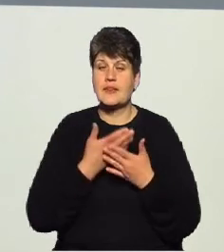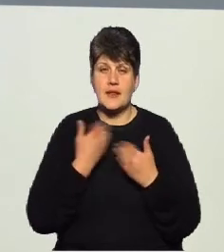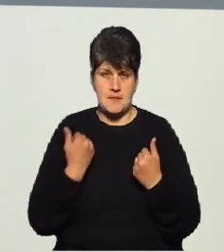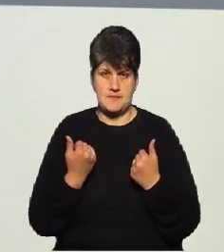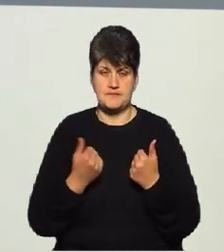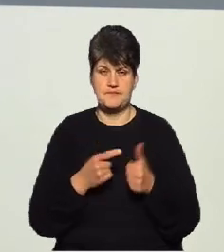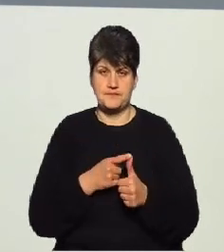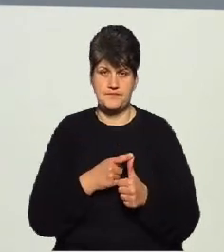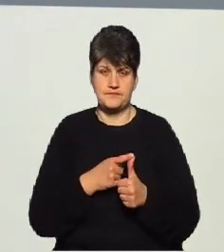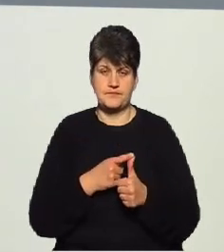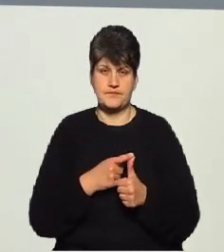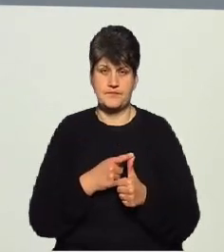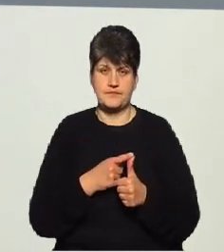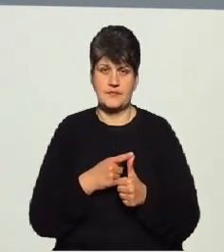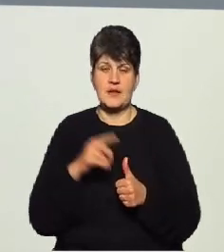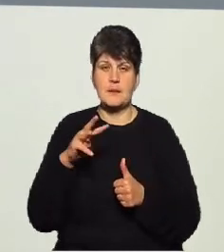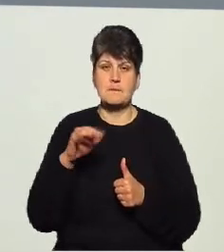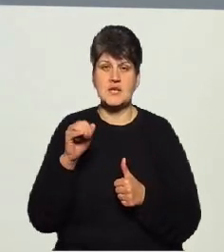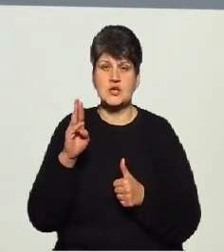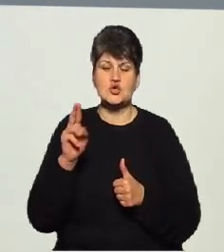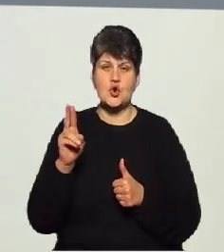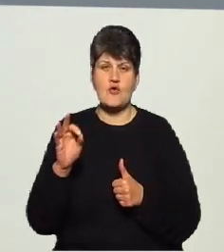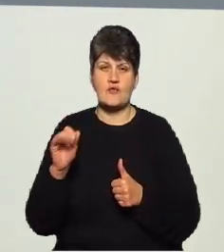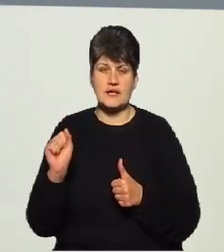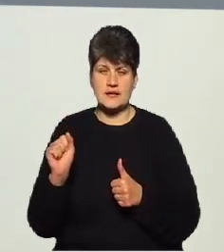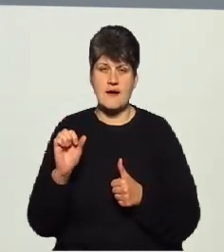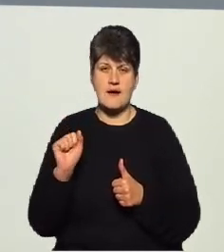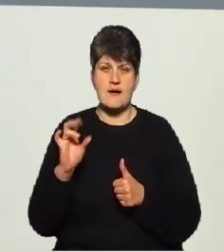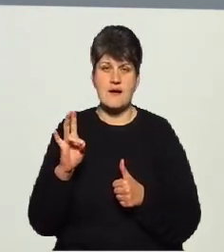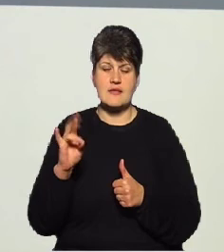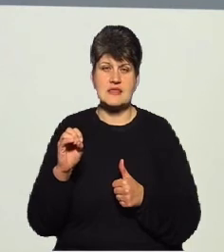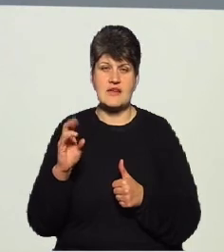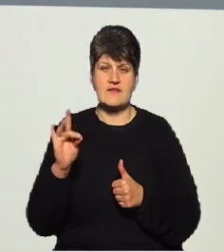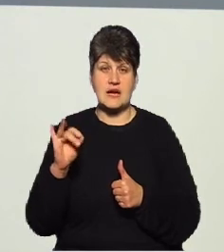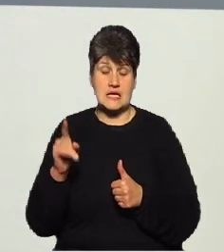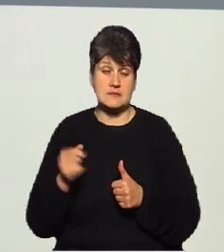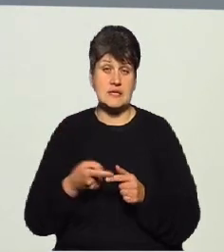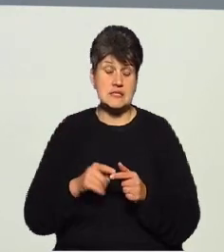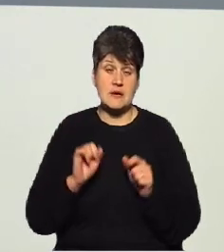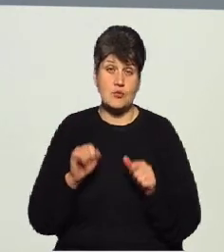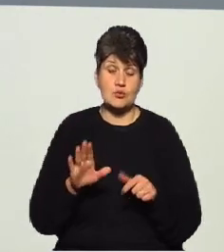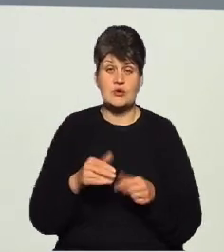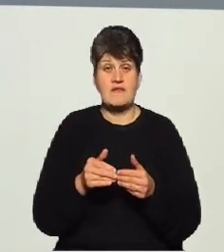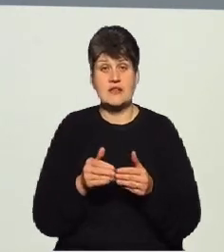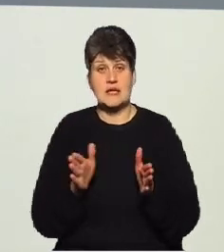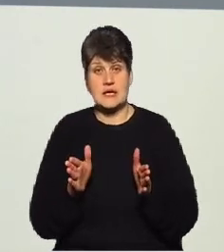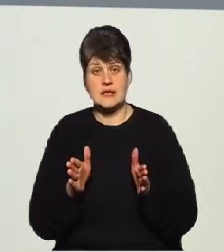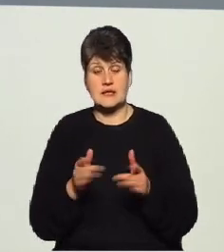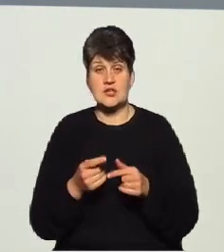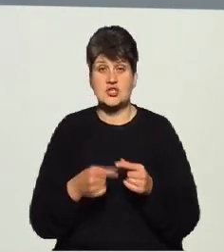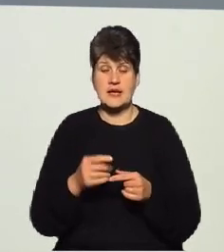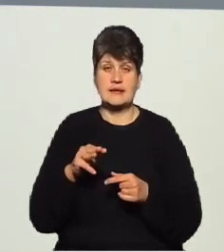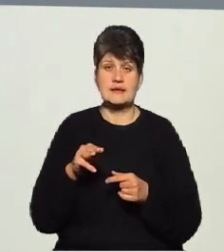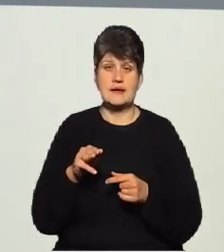міжковидної аневризми з кровотоку тим чи іншим способом. А це може бути або відкритий метод, тобто через трепанацію. Сліхом